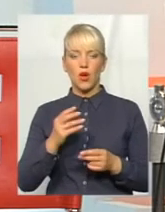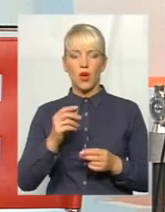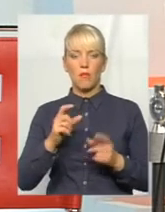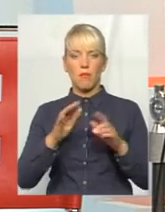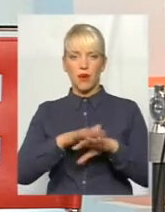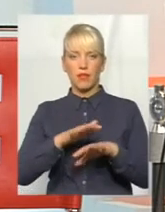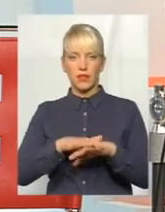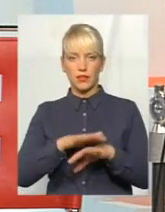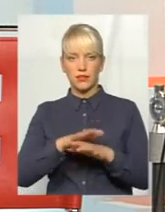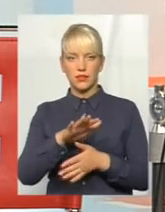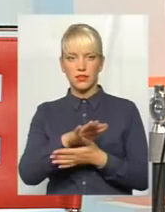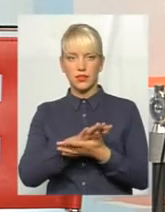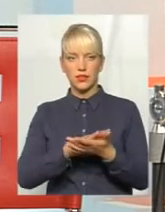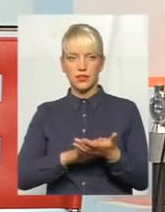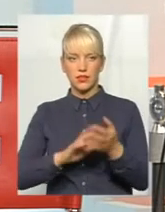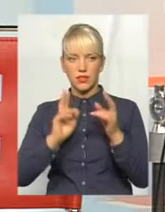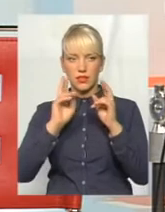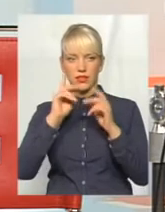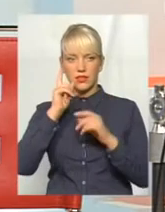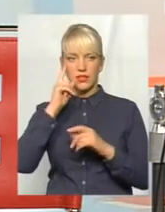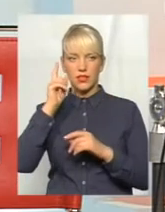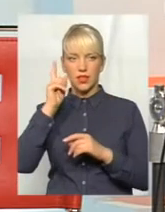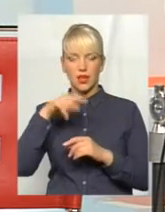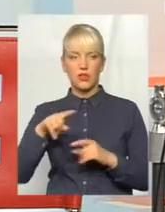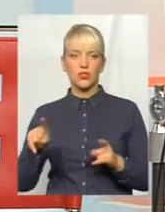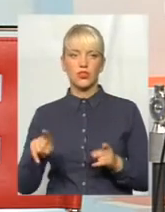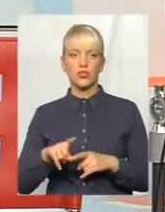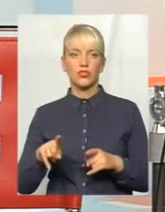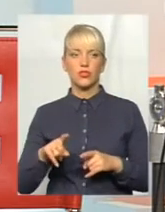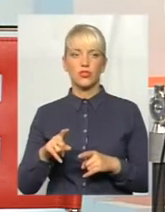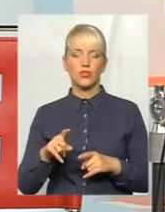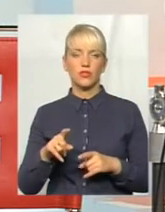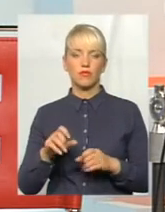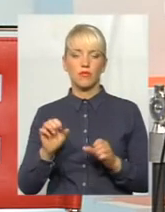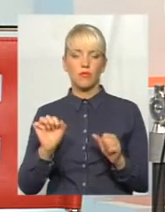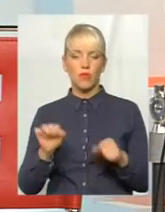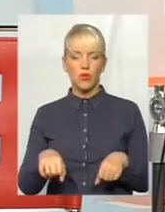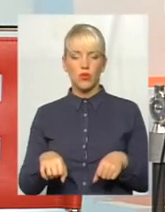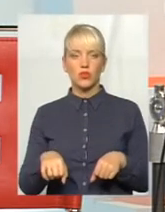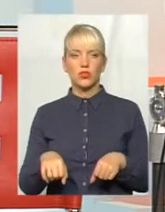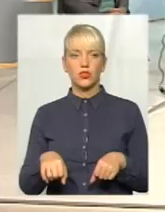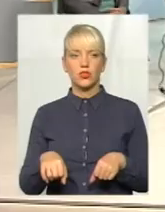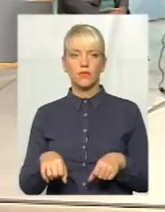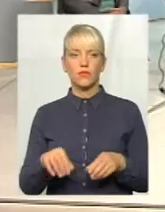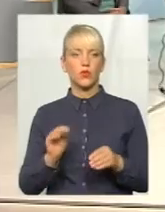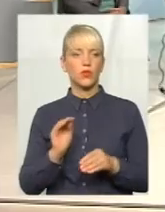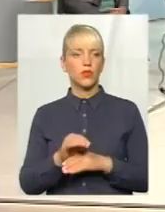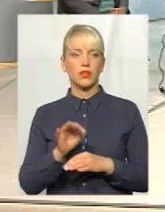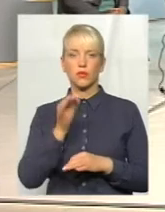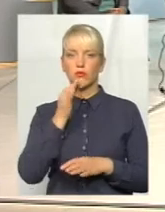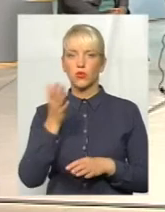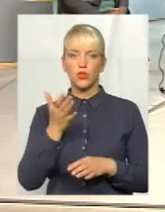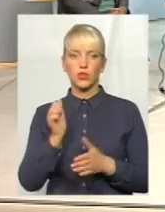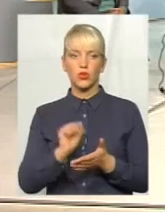установа, знаючи, що вона може додати будь-який документ,